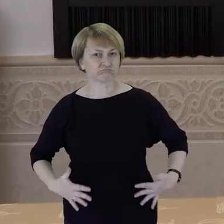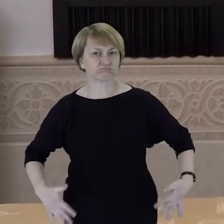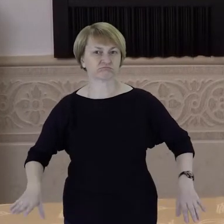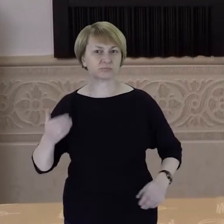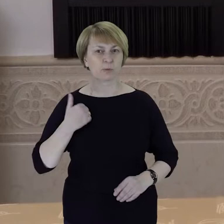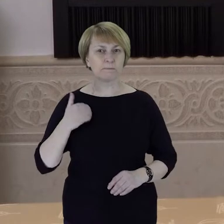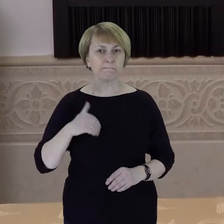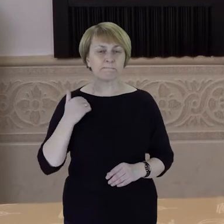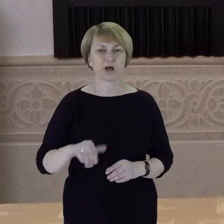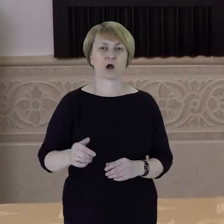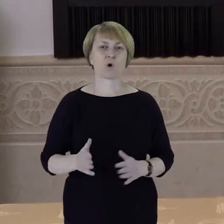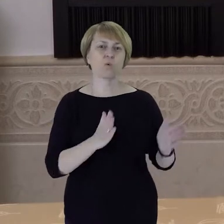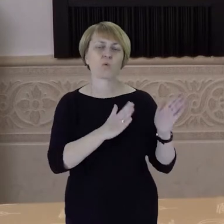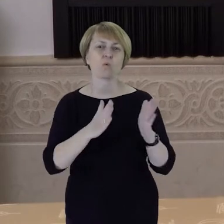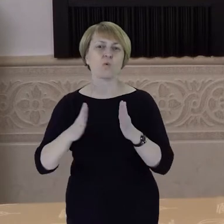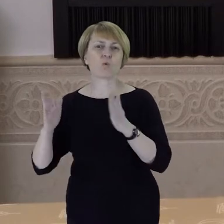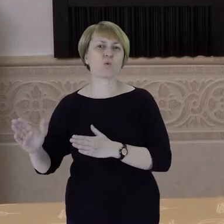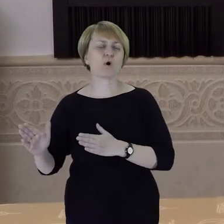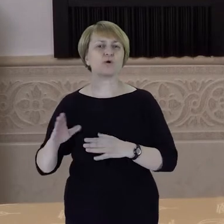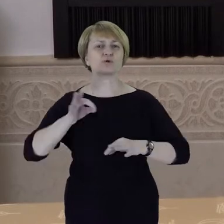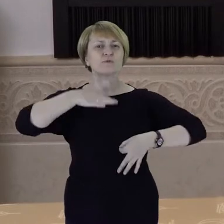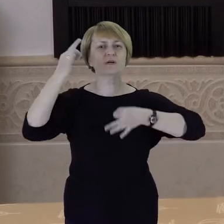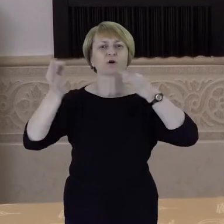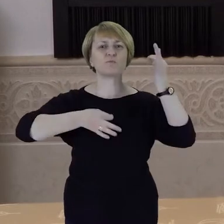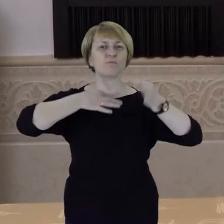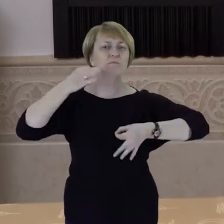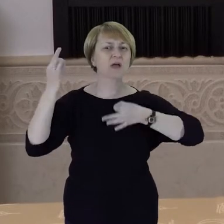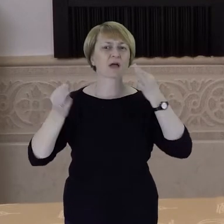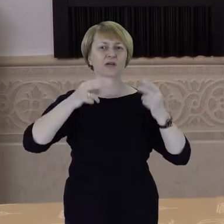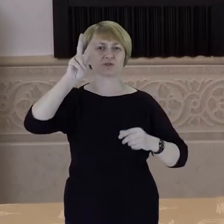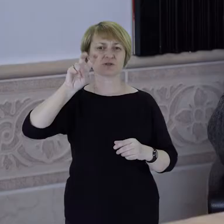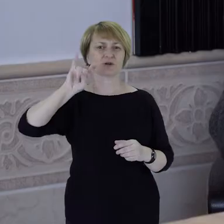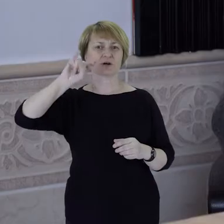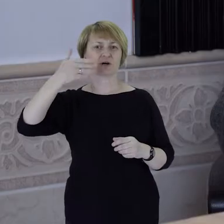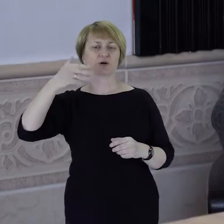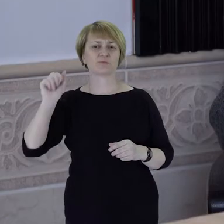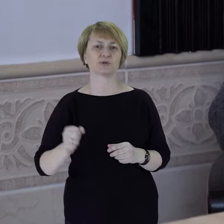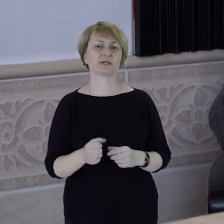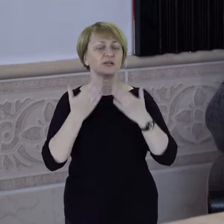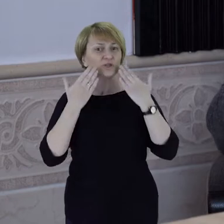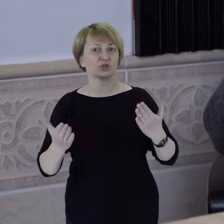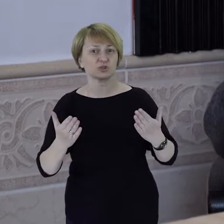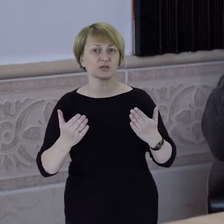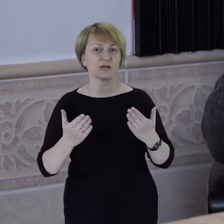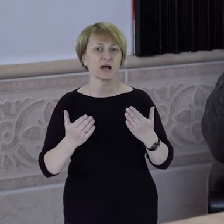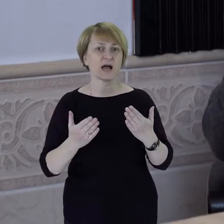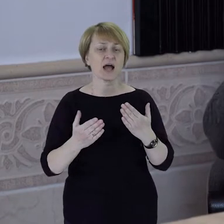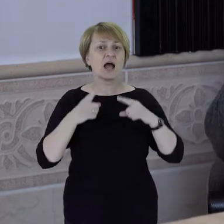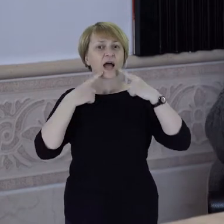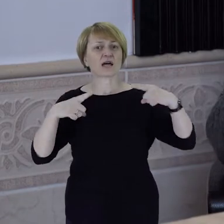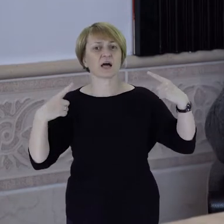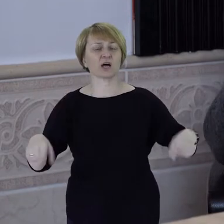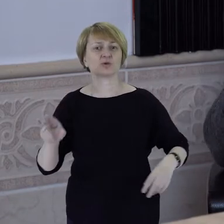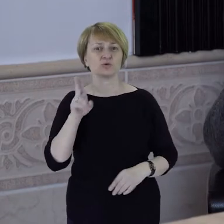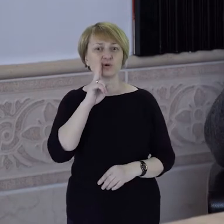sekwencja. Taką pieśń, hymn dziękczynny, Raduj się matko polsko